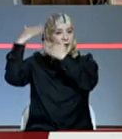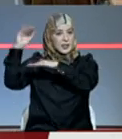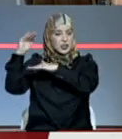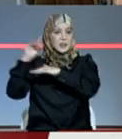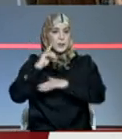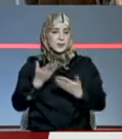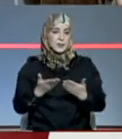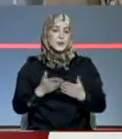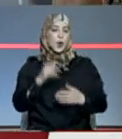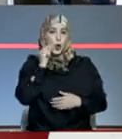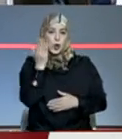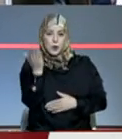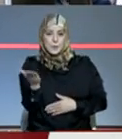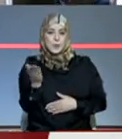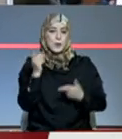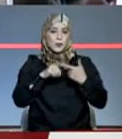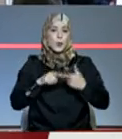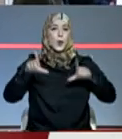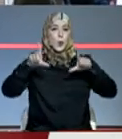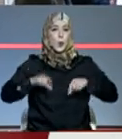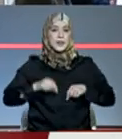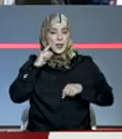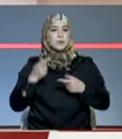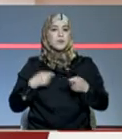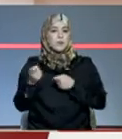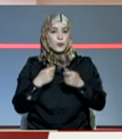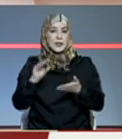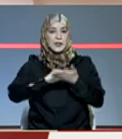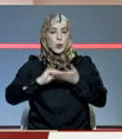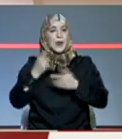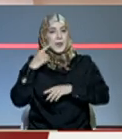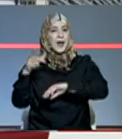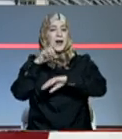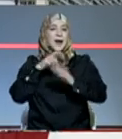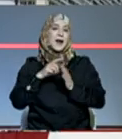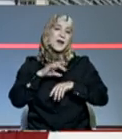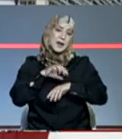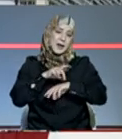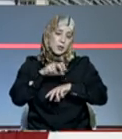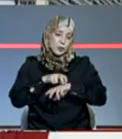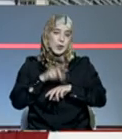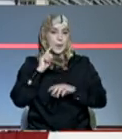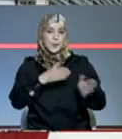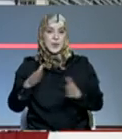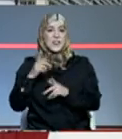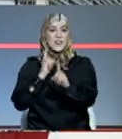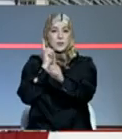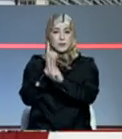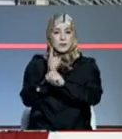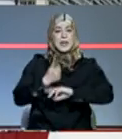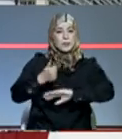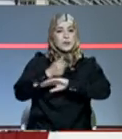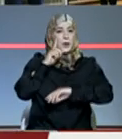والتونسين بالخارج عثمان الجرندي والوزيرة مديرة الديوان الرئاسي ناديا كاشا كما التقى رئيس الدولة رئيسة